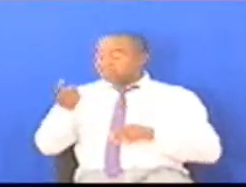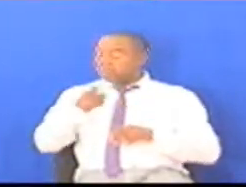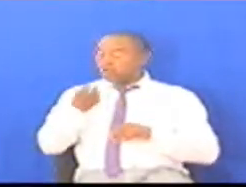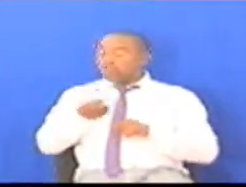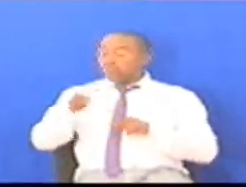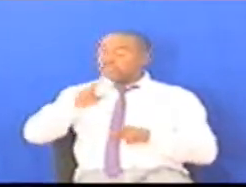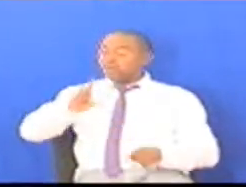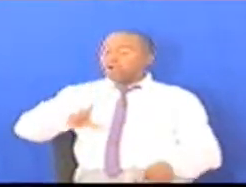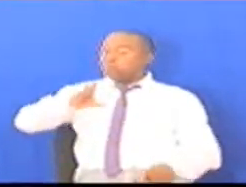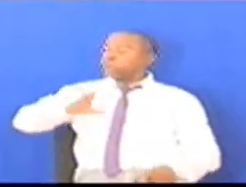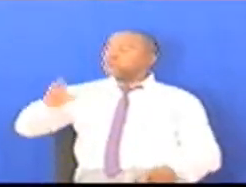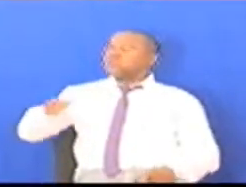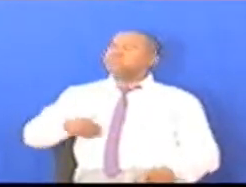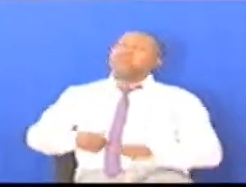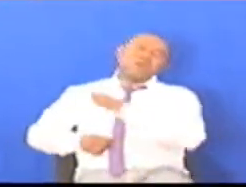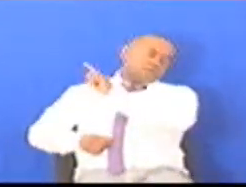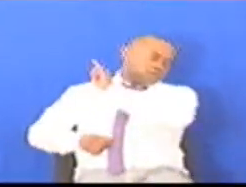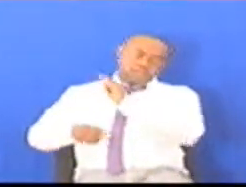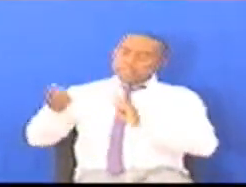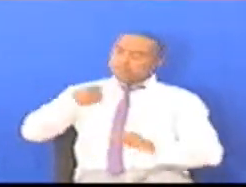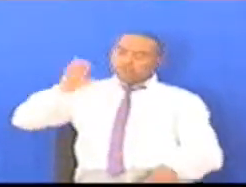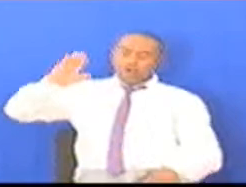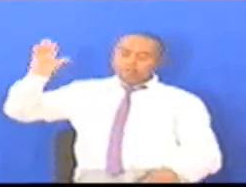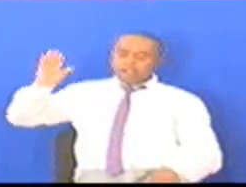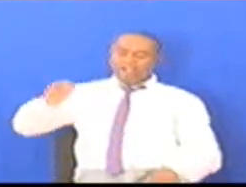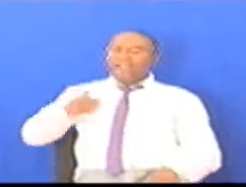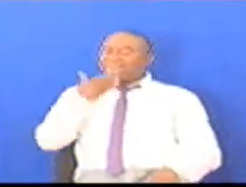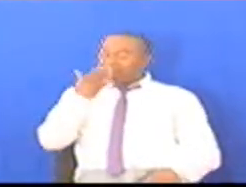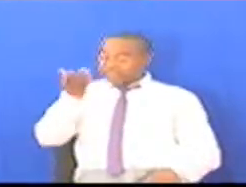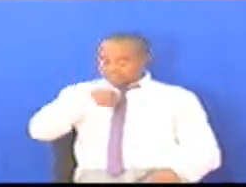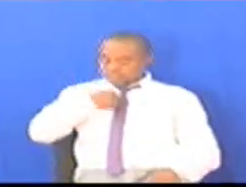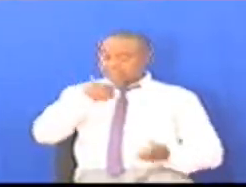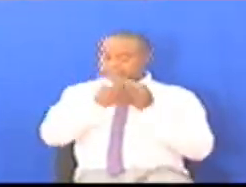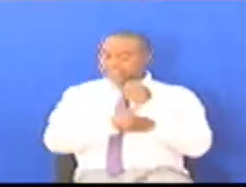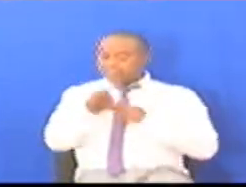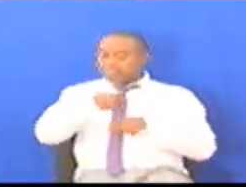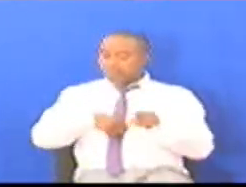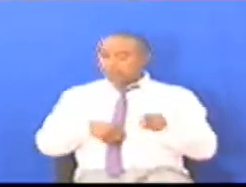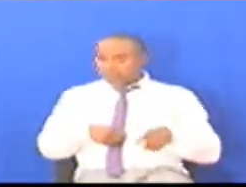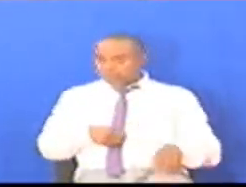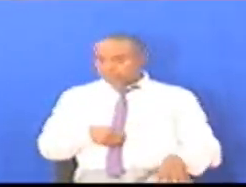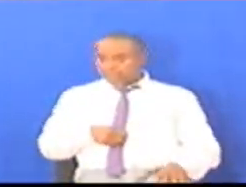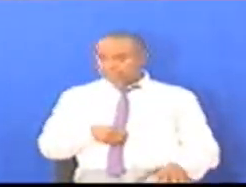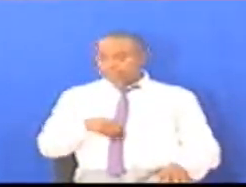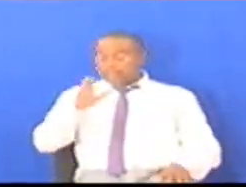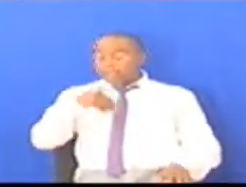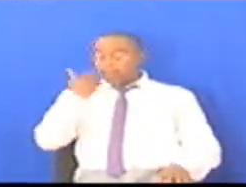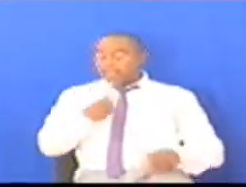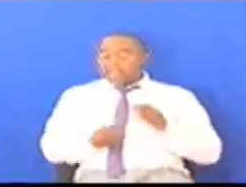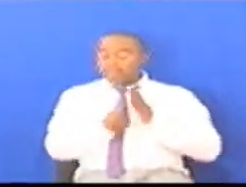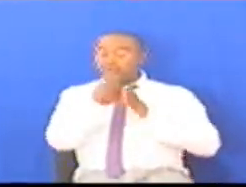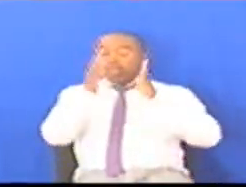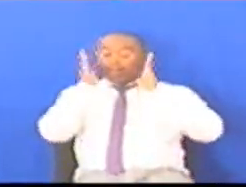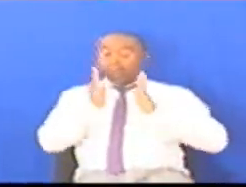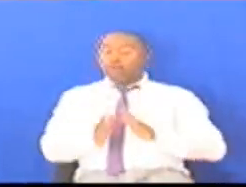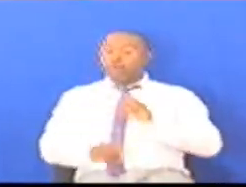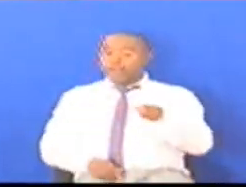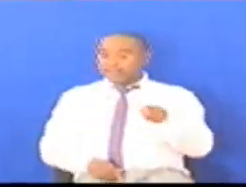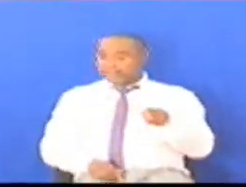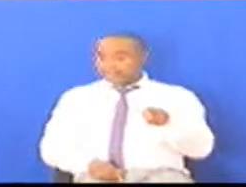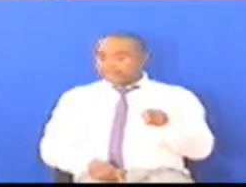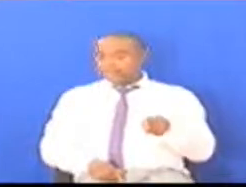Basi Watupunguzie Au Tupate Aweni Alafu Nakutana Nambunge Waupinzani Anaijitambua